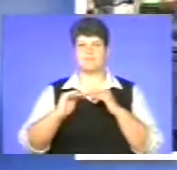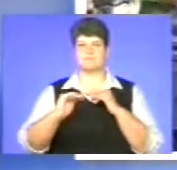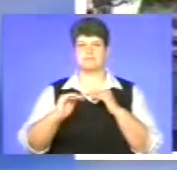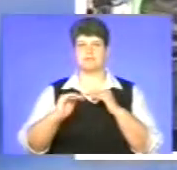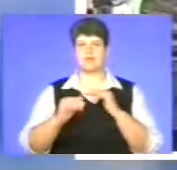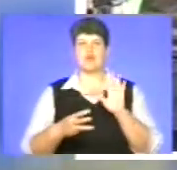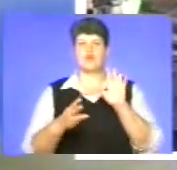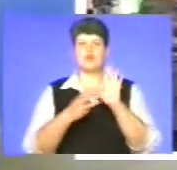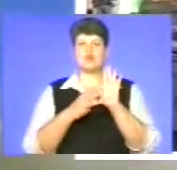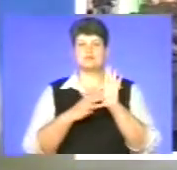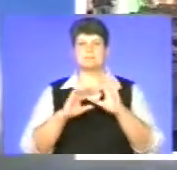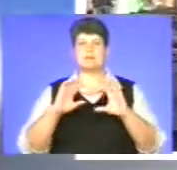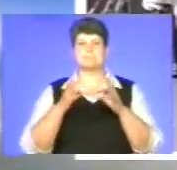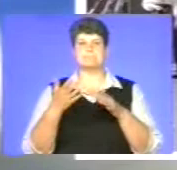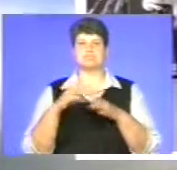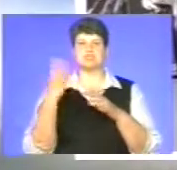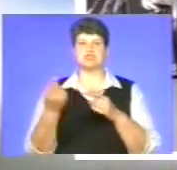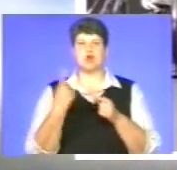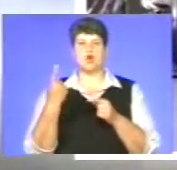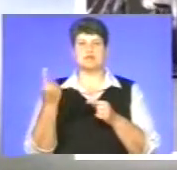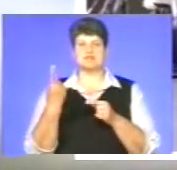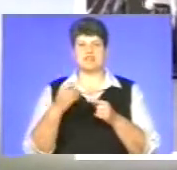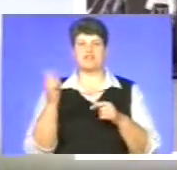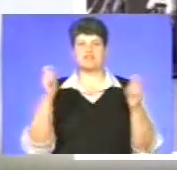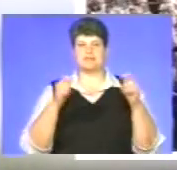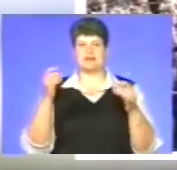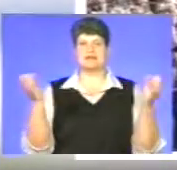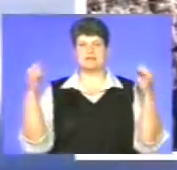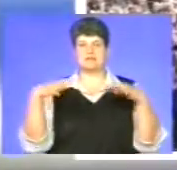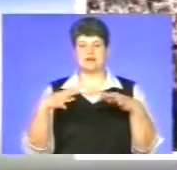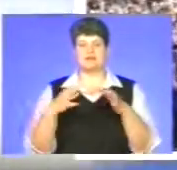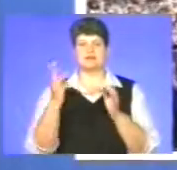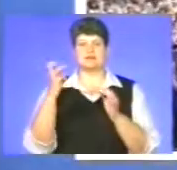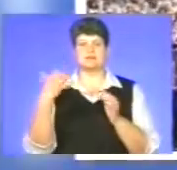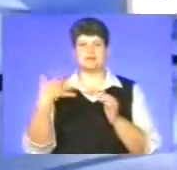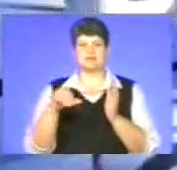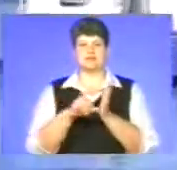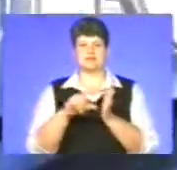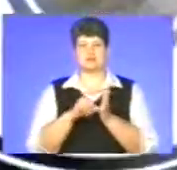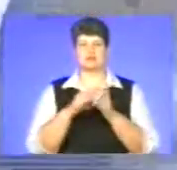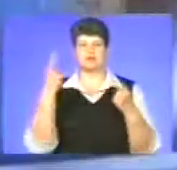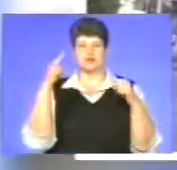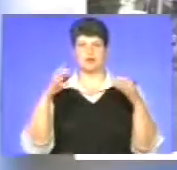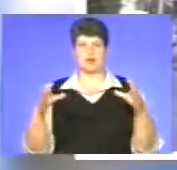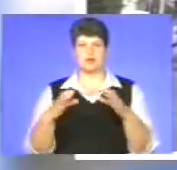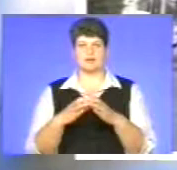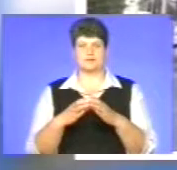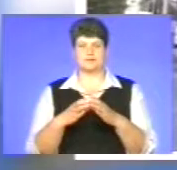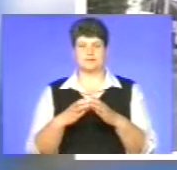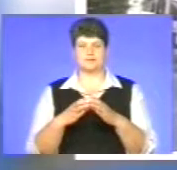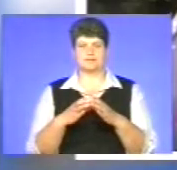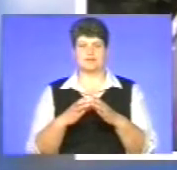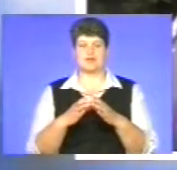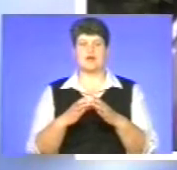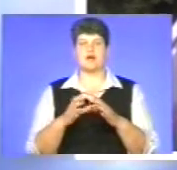Восьмій міжобласний фестиваль «Братина» зібрав близько 500 учасників творчо-мистецьких колективів. Рейсовий